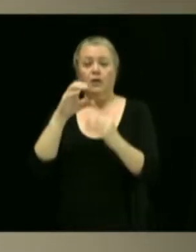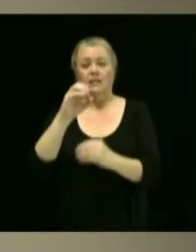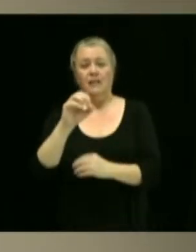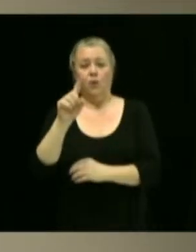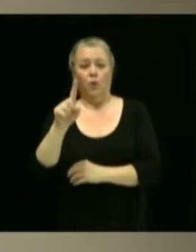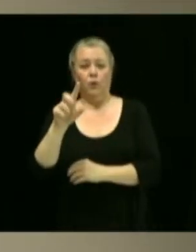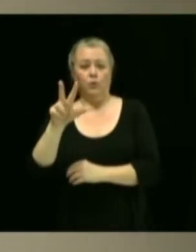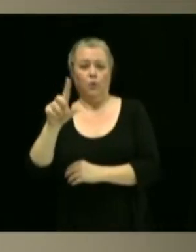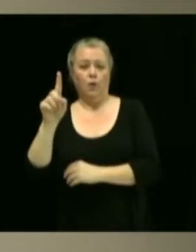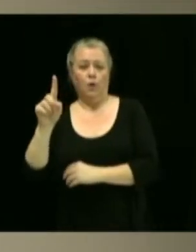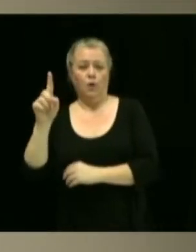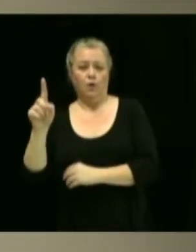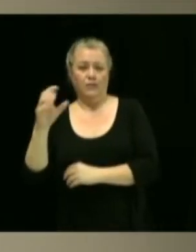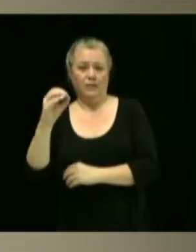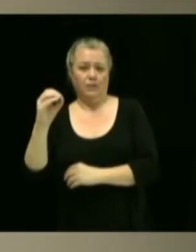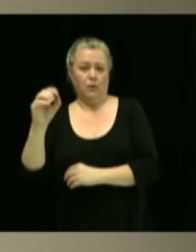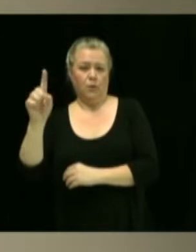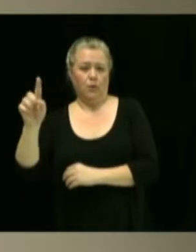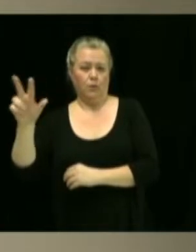0013.